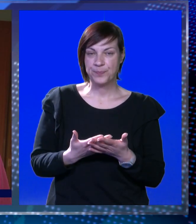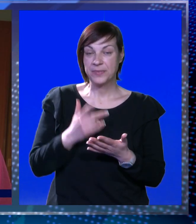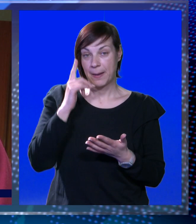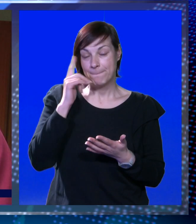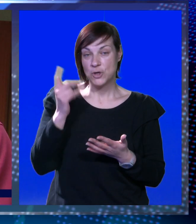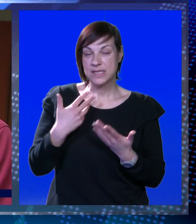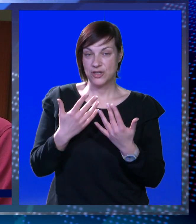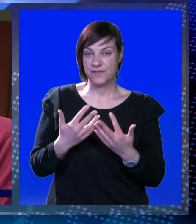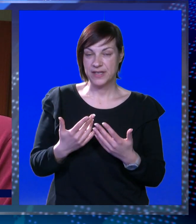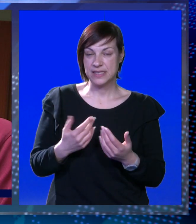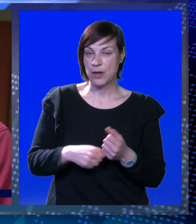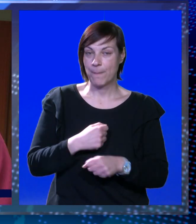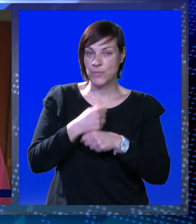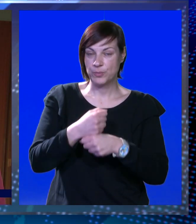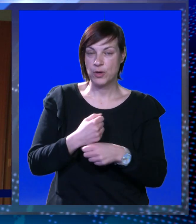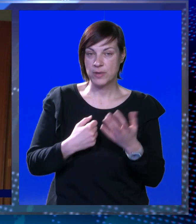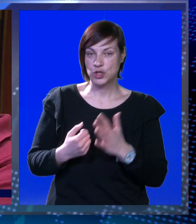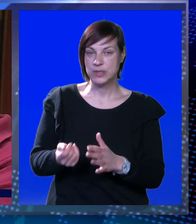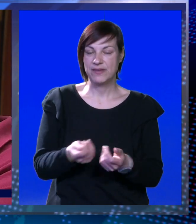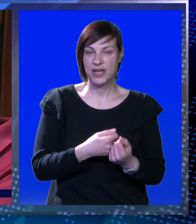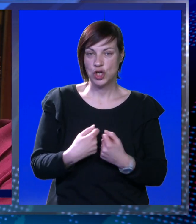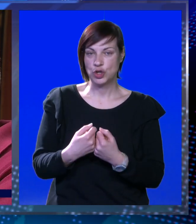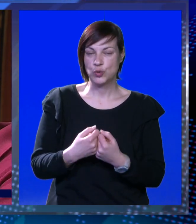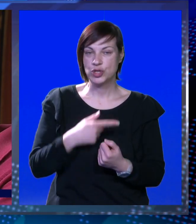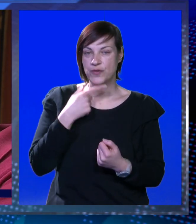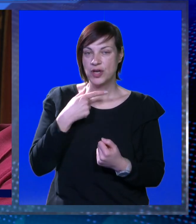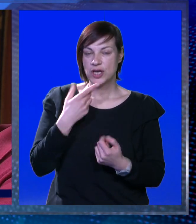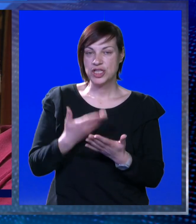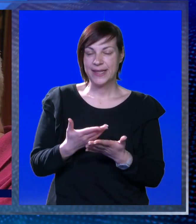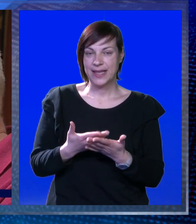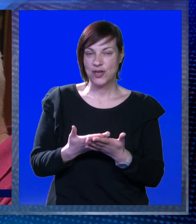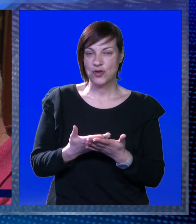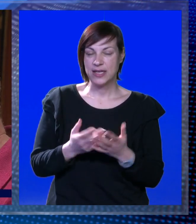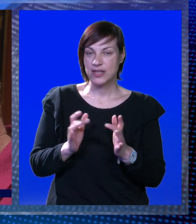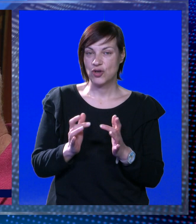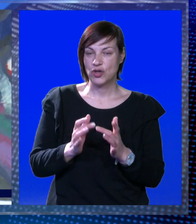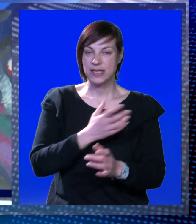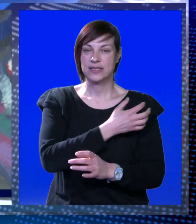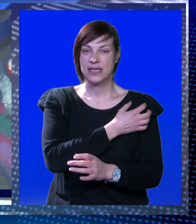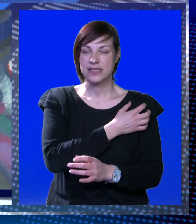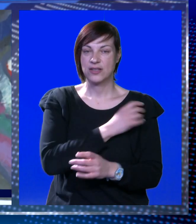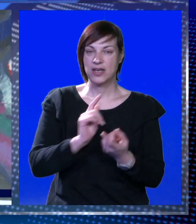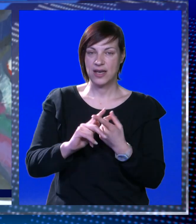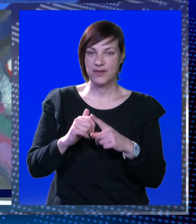jer oni poznato je financiraju i podpomažu civilno društvo. Ističe i kako konkretnog kontakta s gradonačelnikom Matom